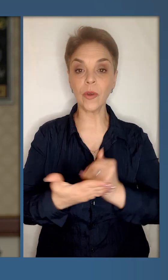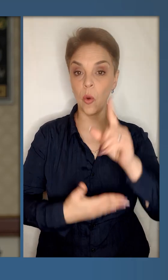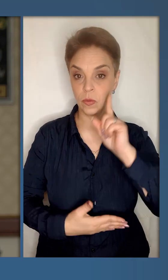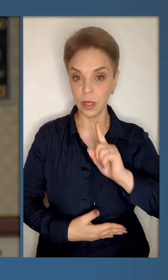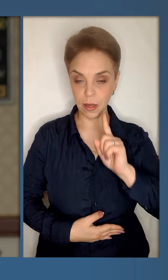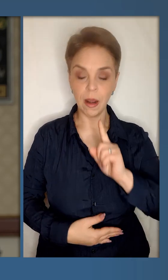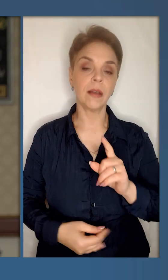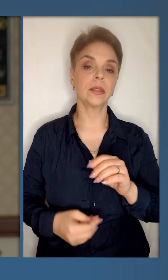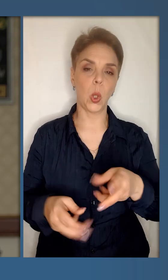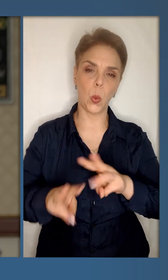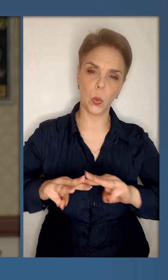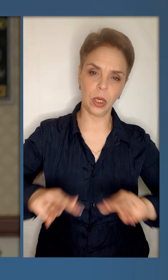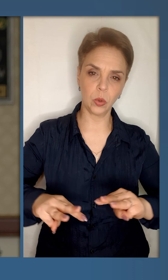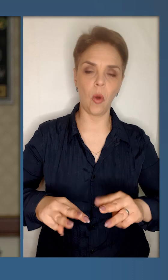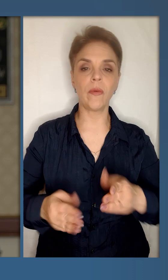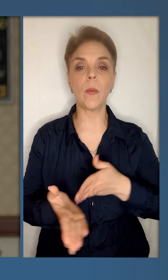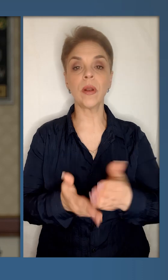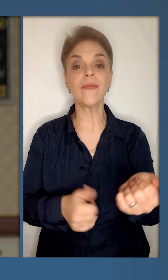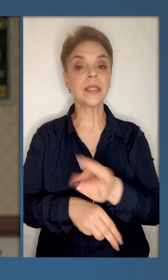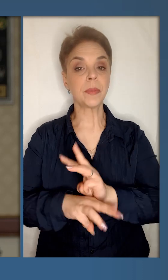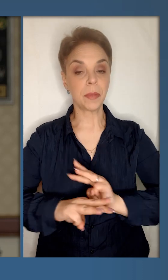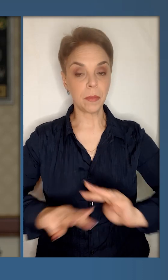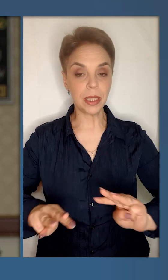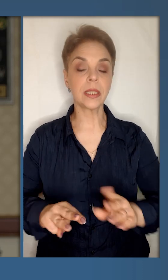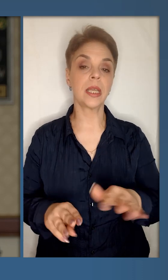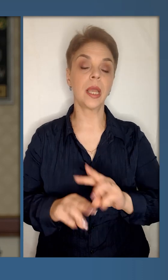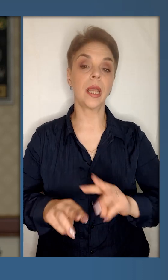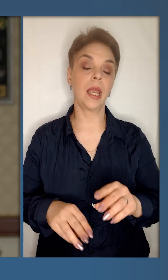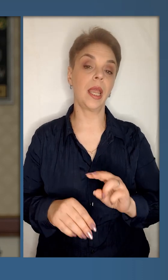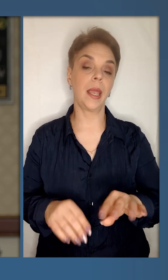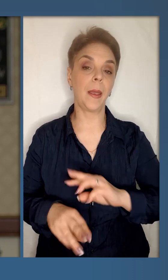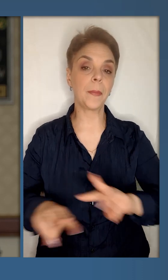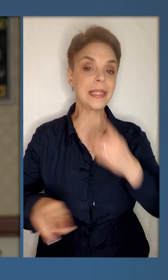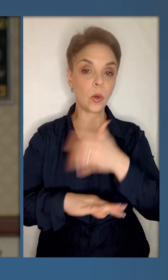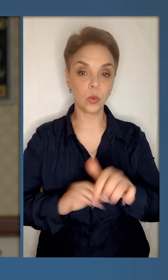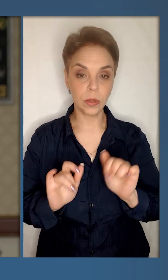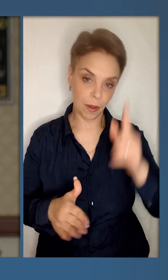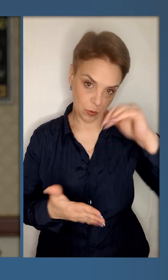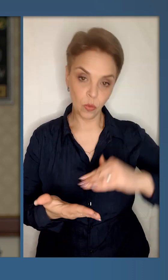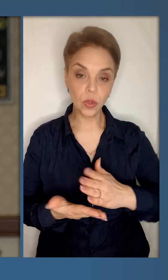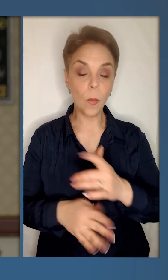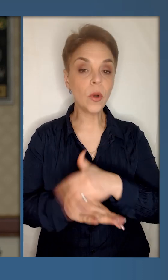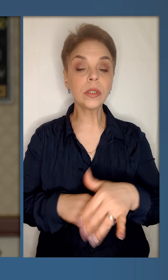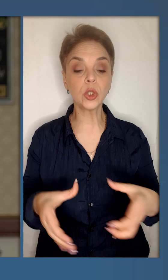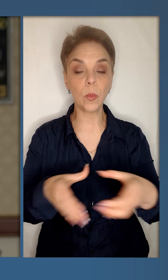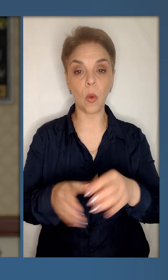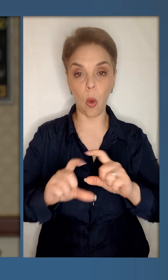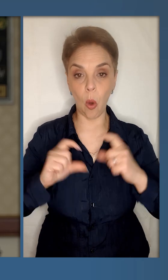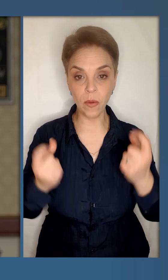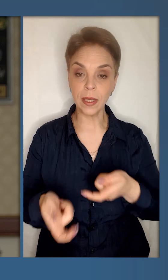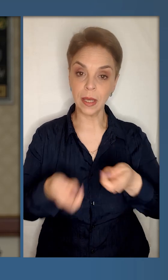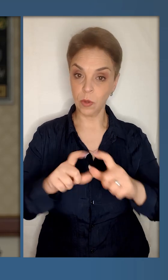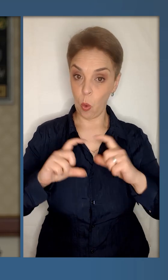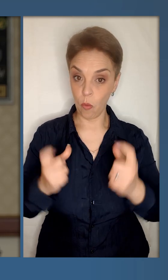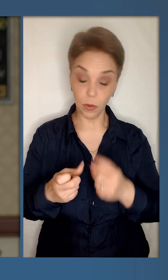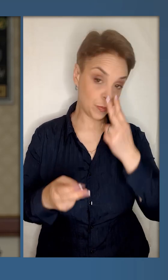голова Верховної Ради, урядовці, профільний віце-прем'єр-міністр та міністр закордонних справ, зовнішньополітичний блок